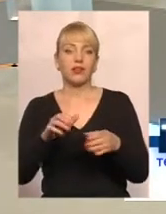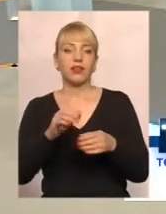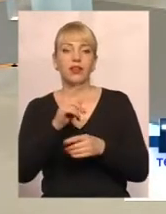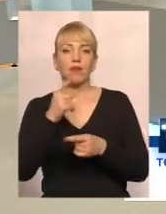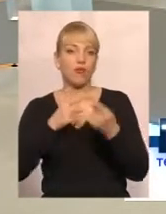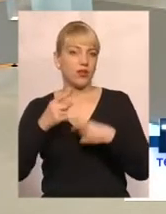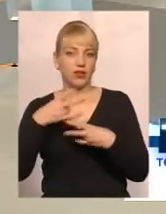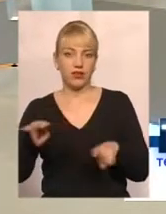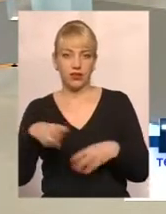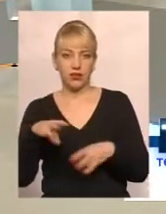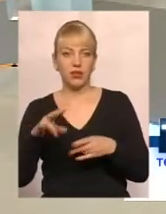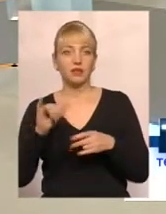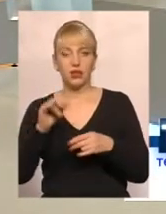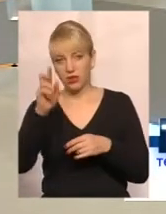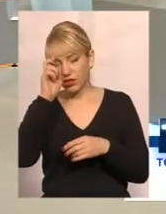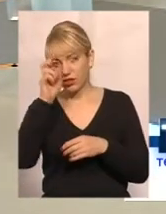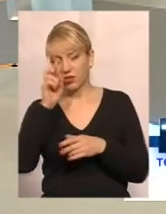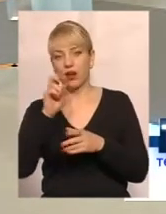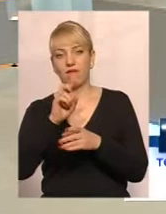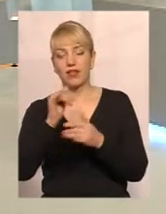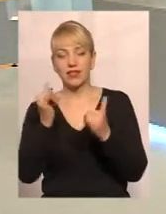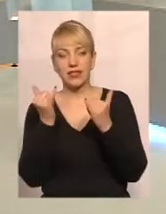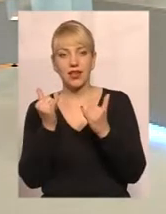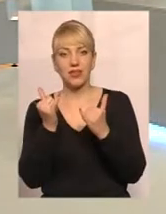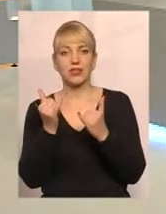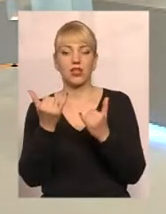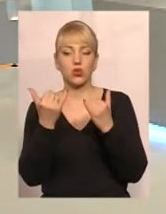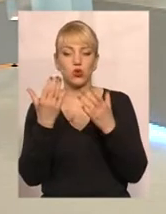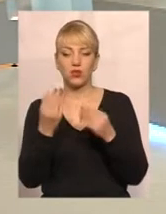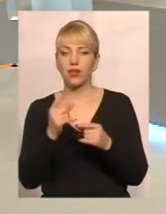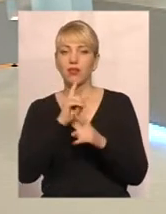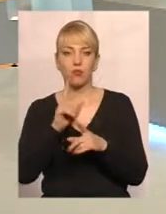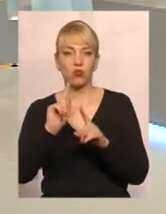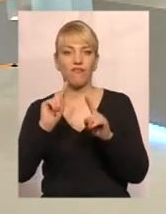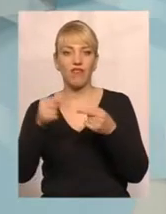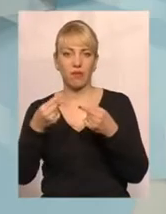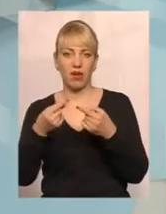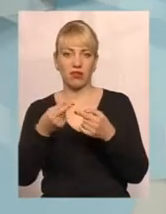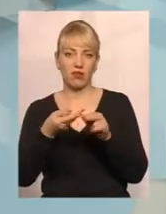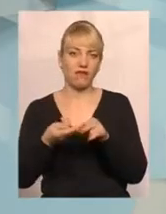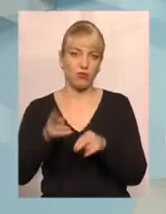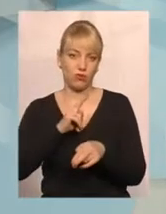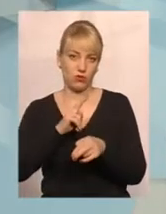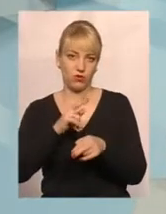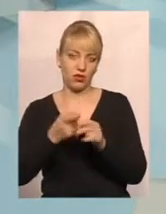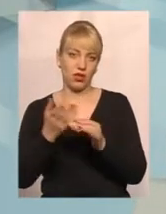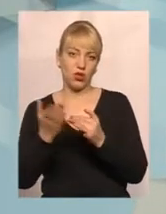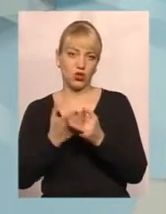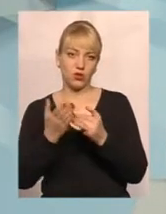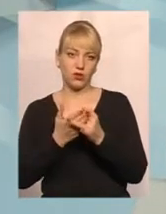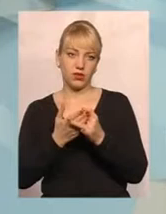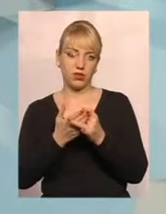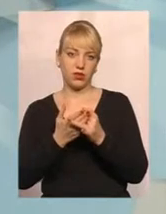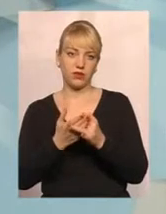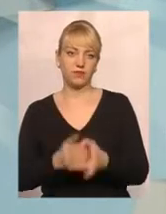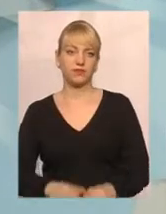Тому держава в ніякому разі на сьогоднішній день не буде повертати суму призначеної субсидії іншій сім'ї, яка раніше